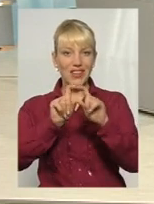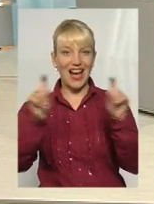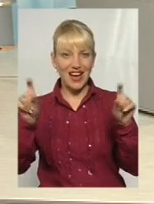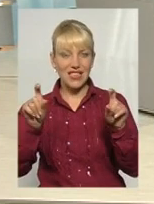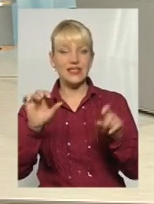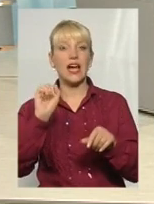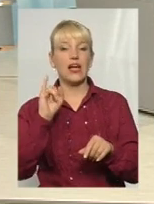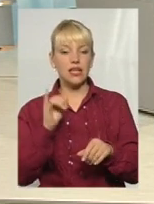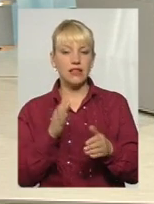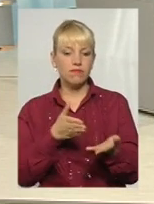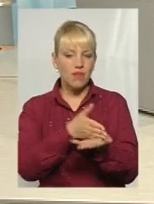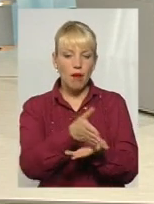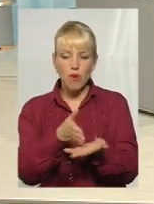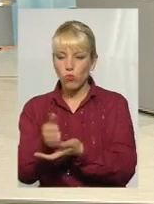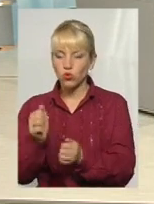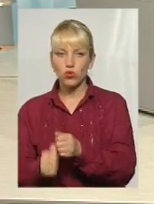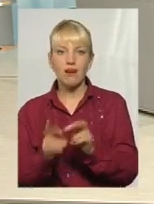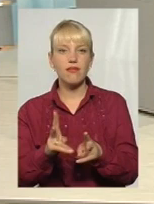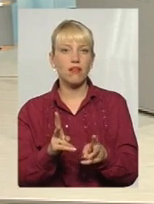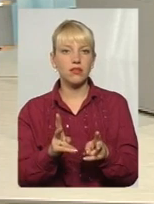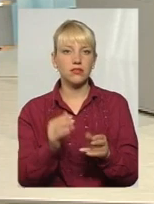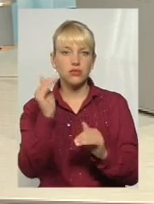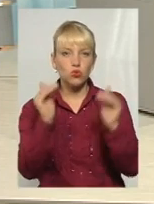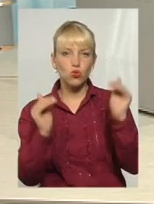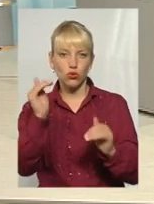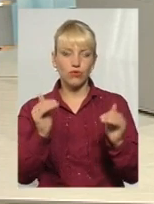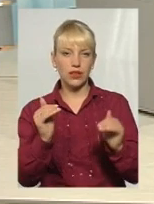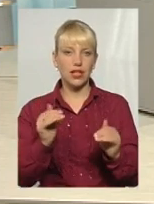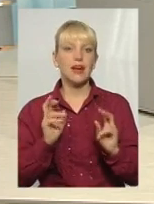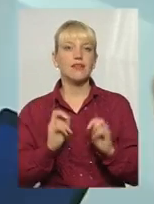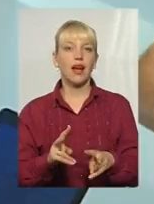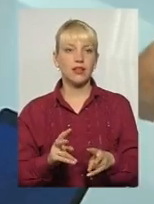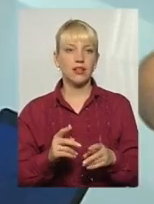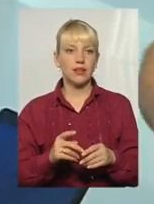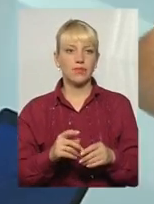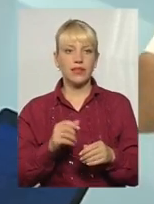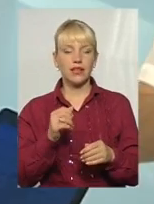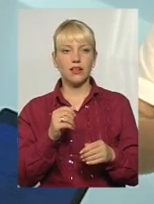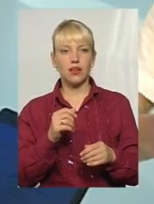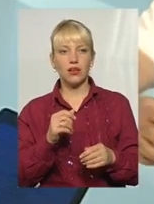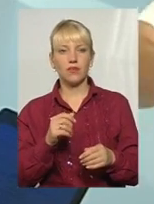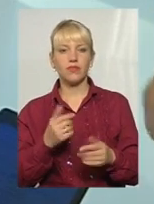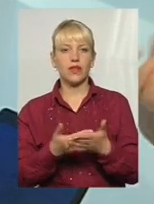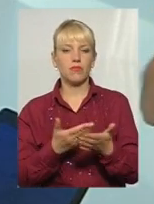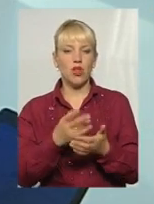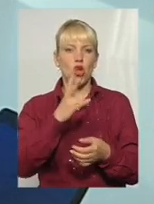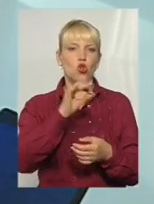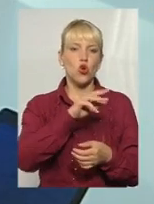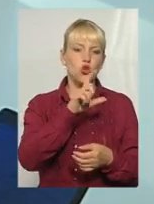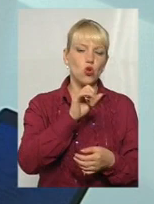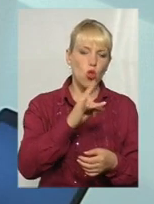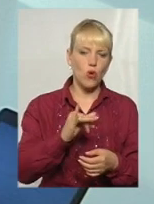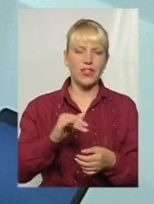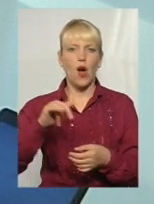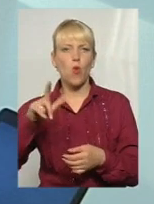напряму з кожною, тому як структурувати? Яким чином, кажемо, кожну нозологію, ургентність, оці всі речі поєднати?